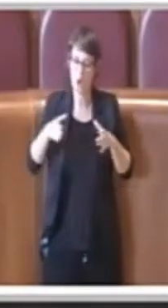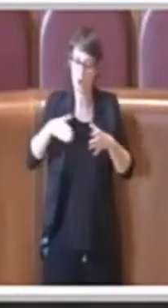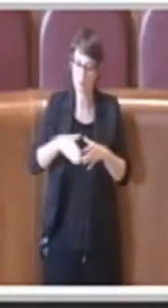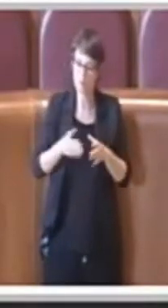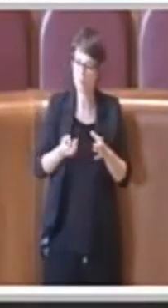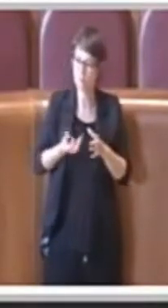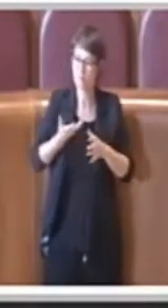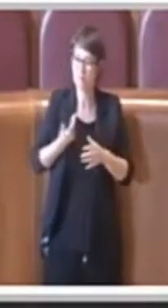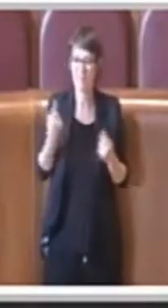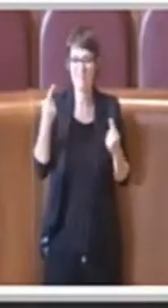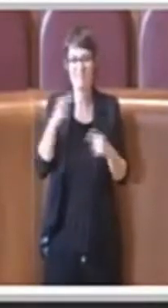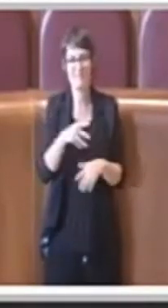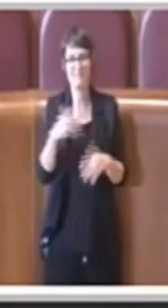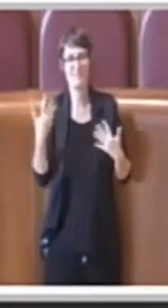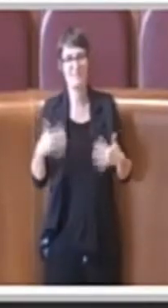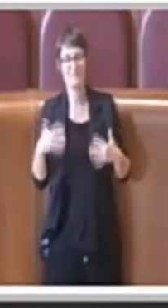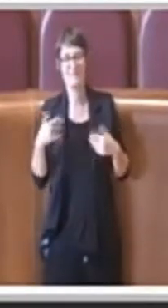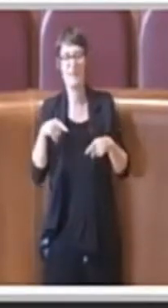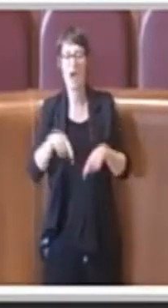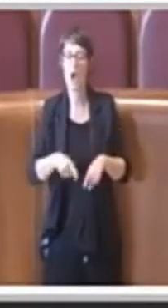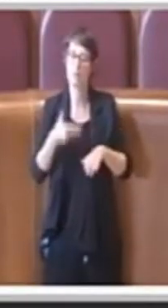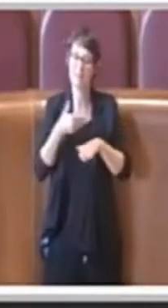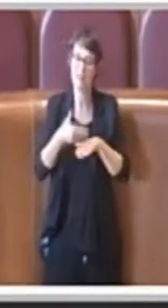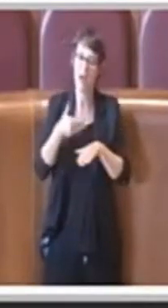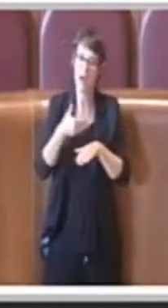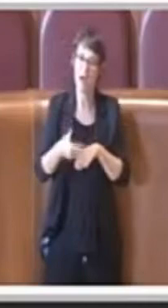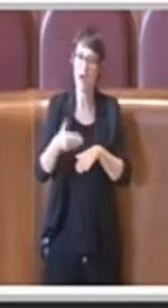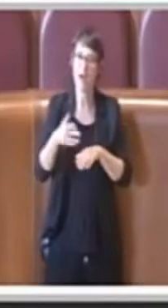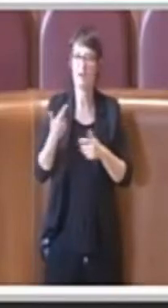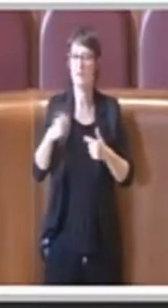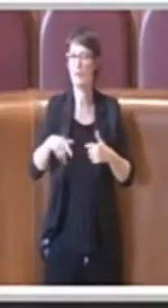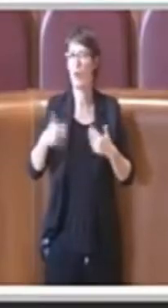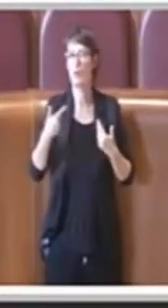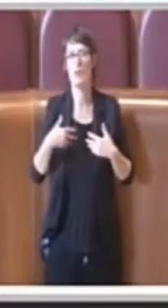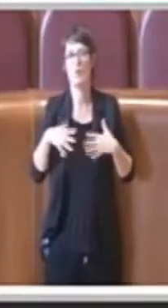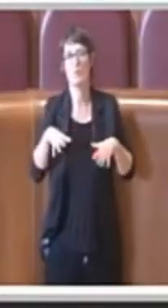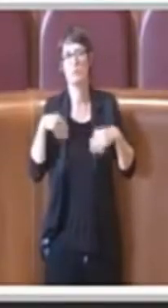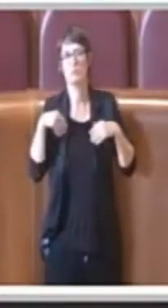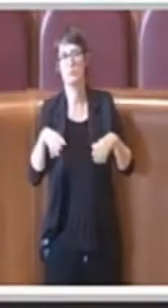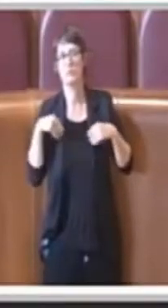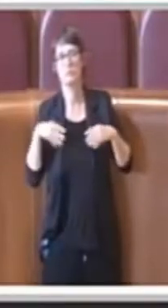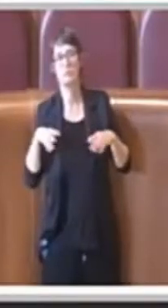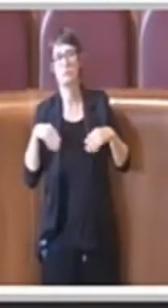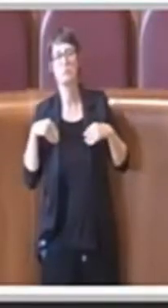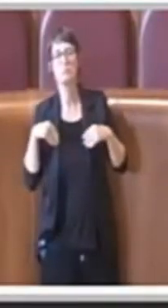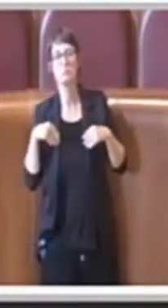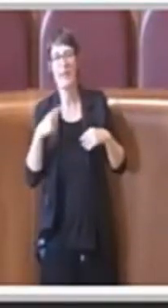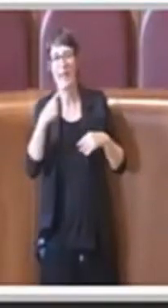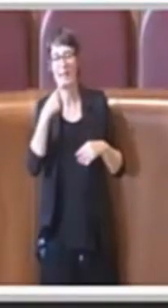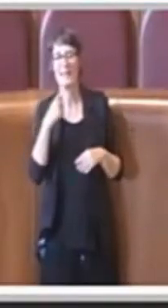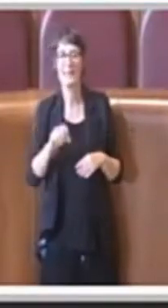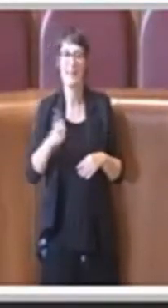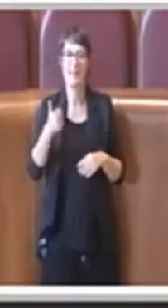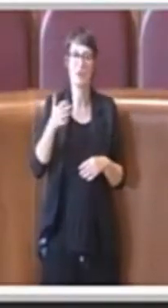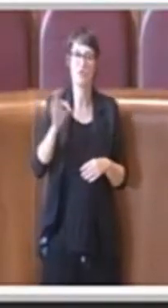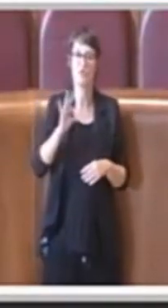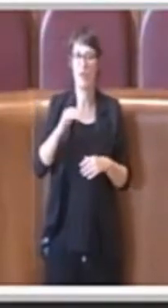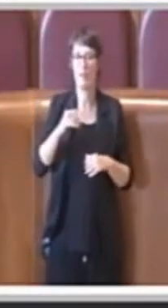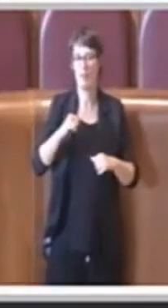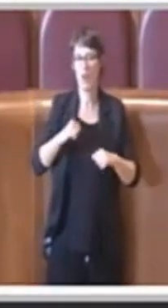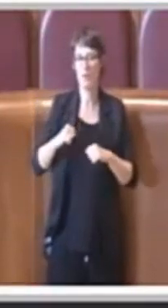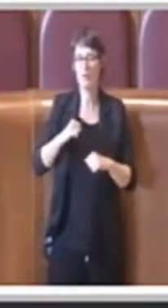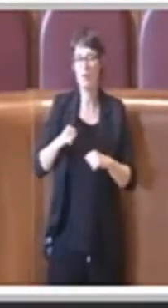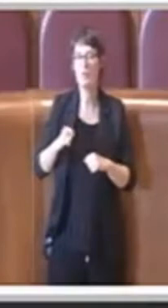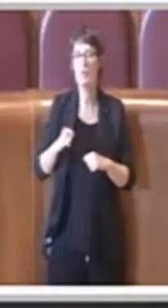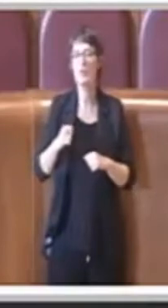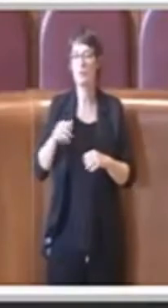con grandi ritardi a causa delle rinunce dei vari dirigenti o funzionari che sono stati